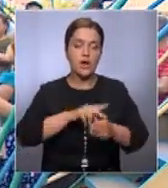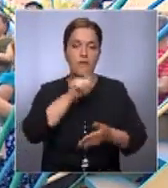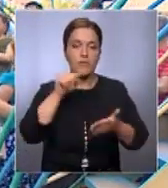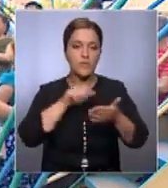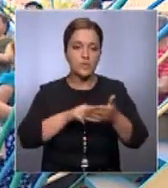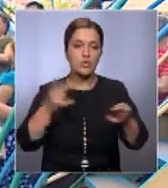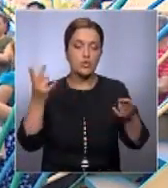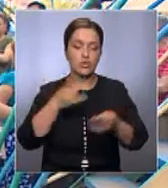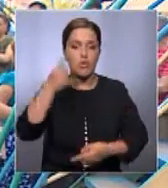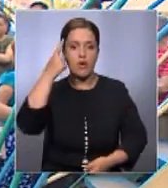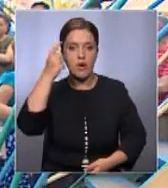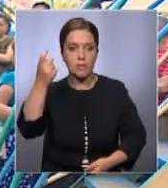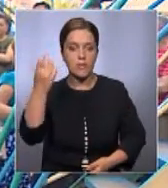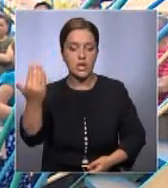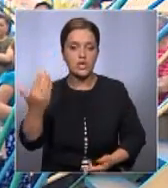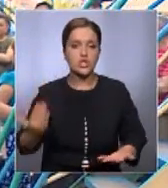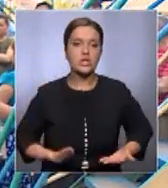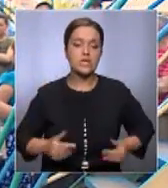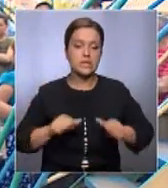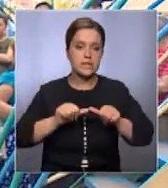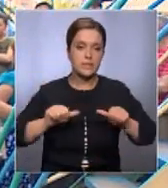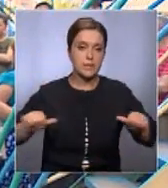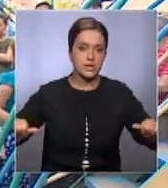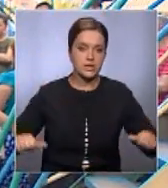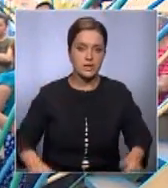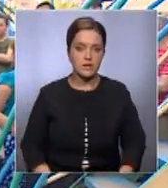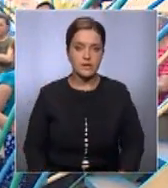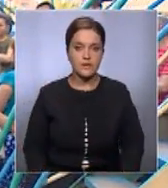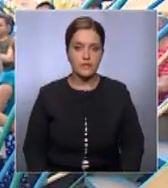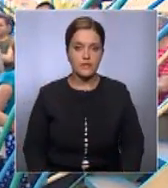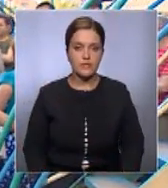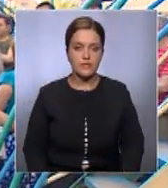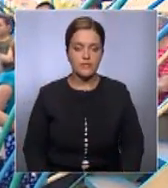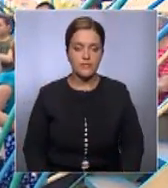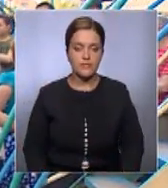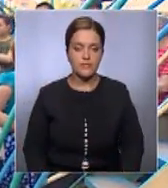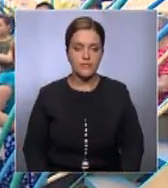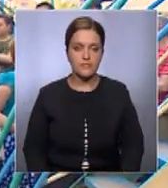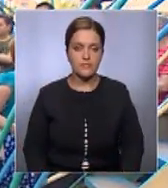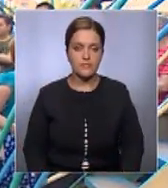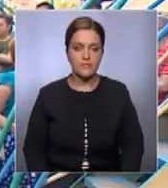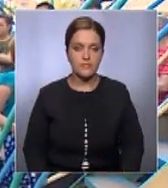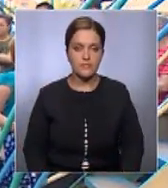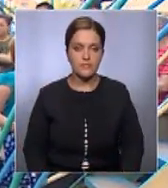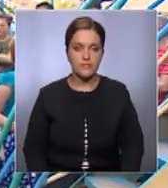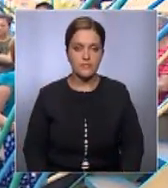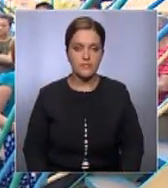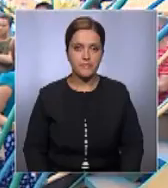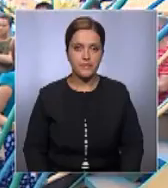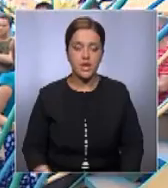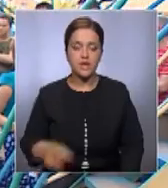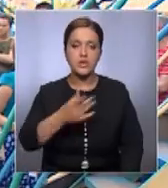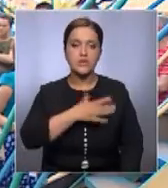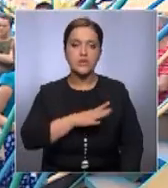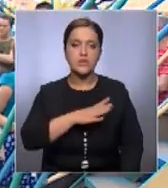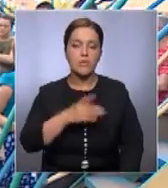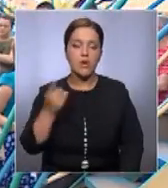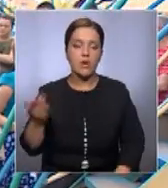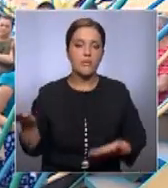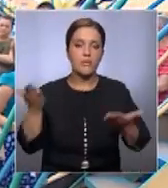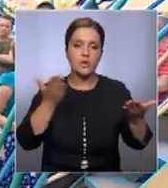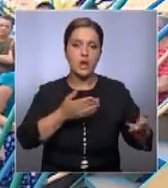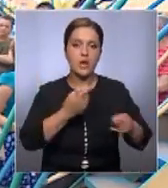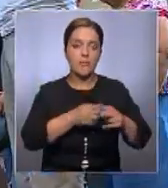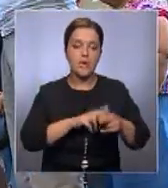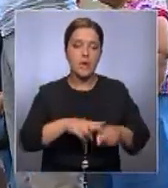поведать жилищная инспекция, поскольку это в ее компетенцию входит этот вопрос. А собственно вы тогда зачем здесь? Я понял, вы пострить хотите здесь? Не до